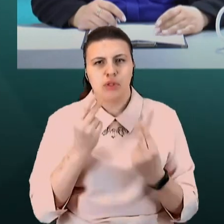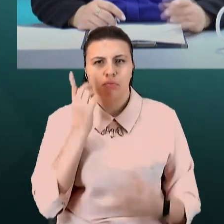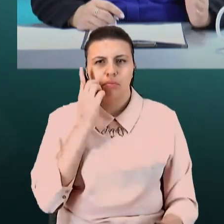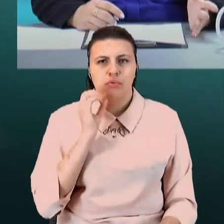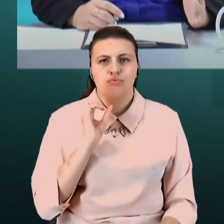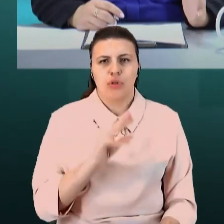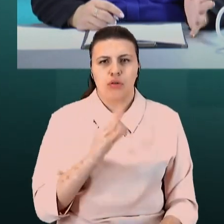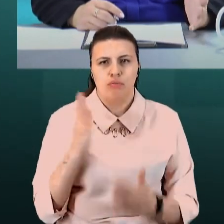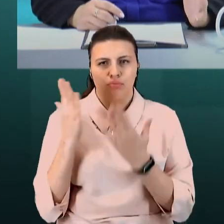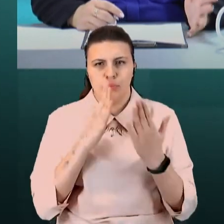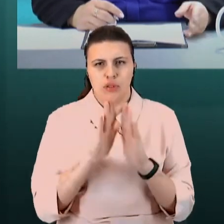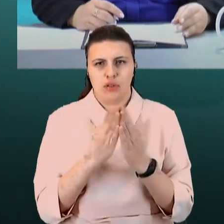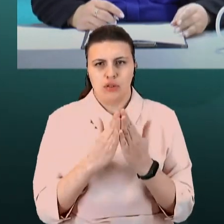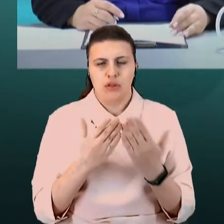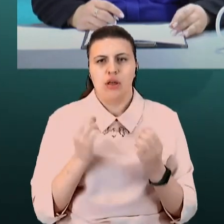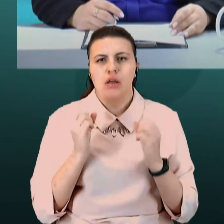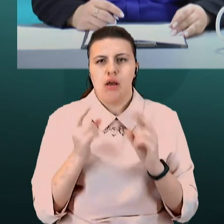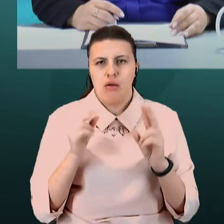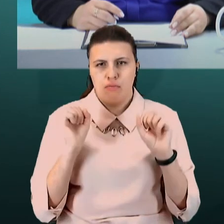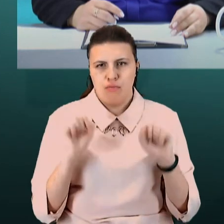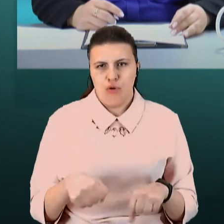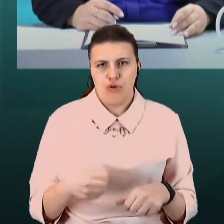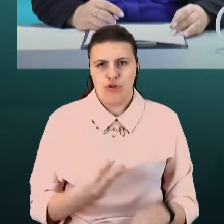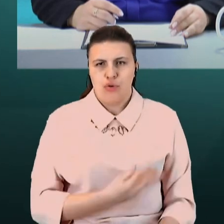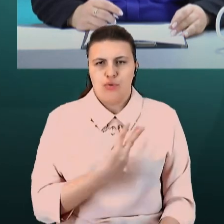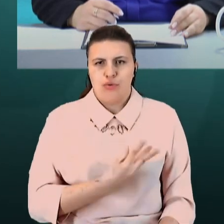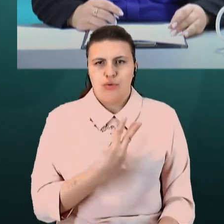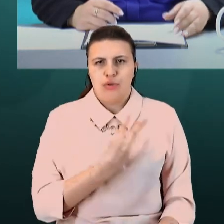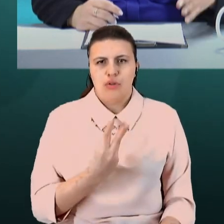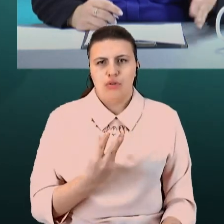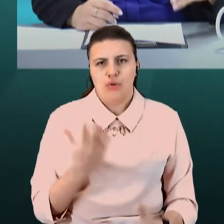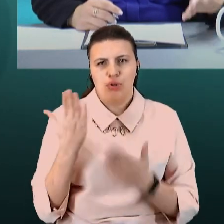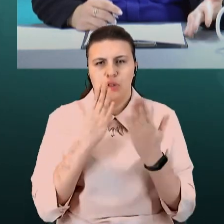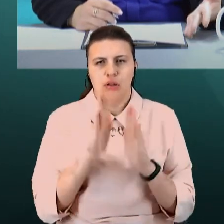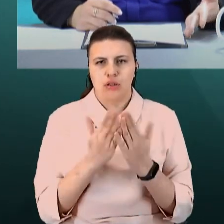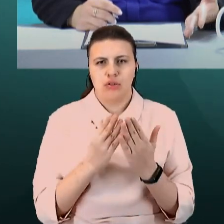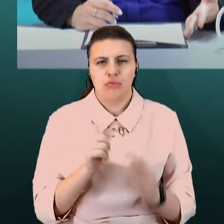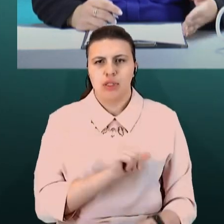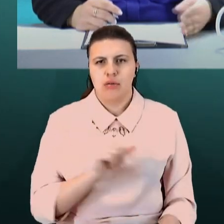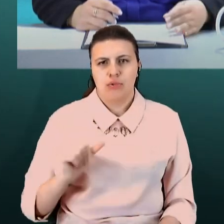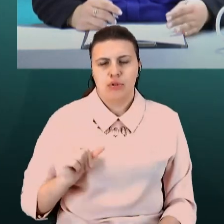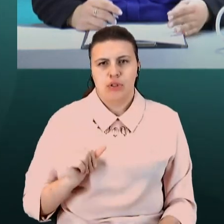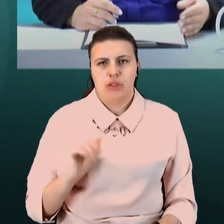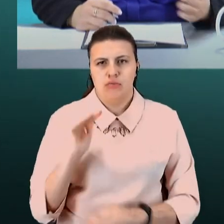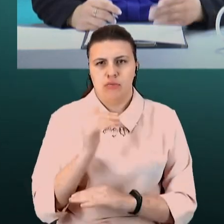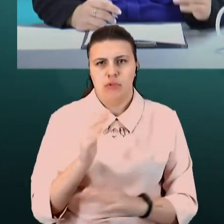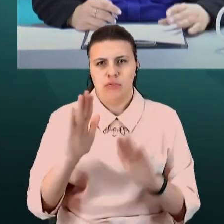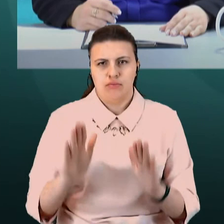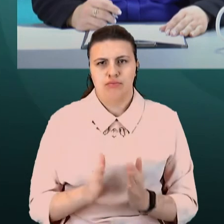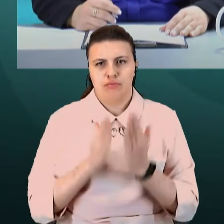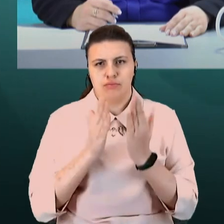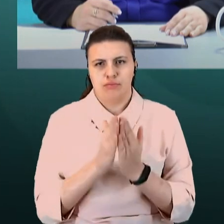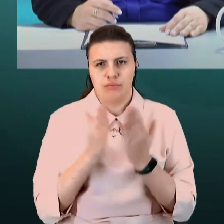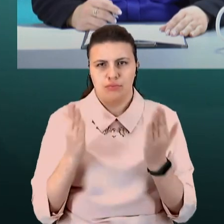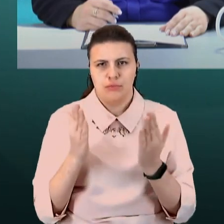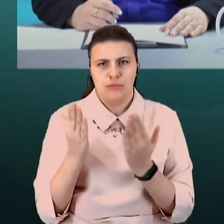книги. Все ж таки, як можна заохочити дитину до читання книги, аби вона самостійно захотіла взяти книжечку та прочитати, ніж